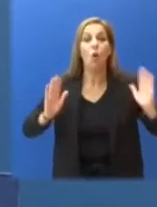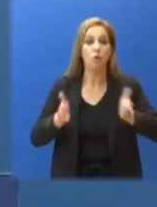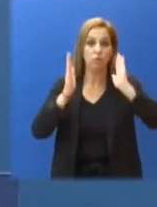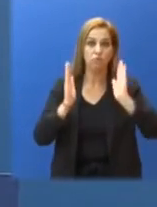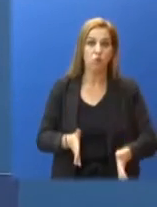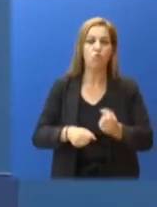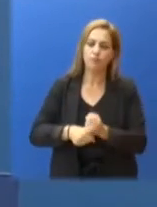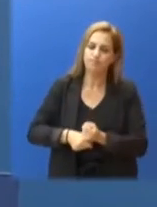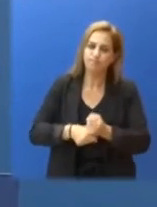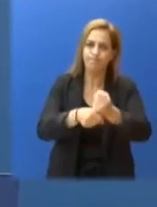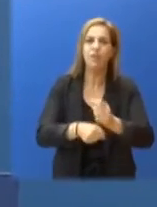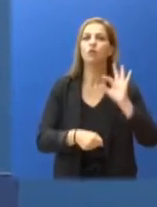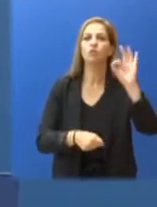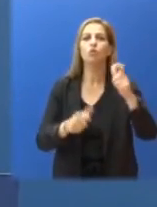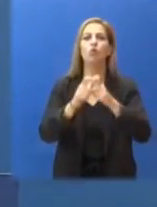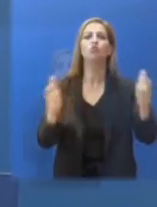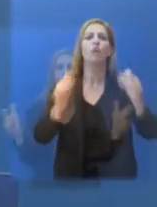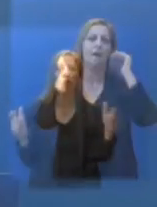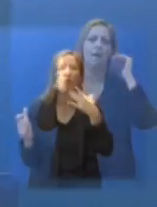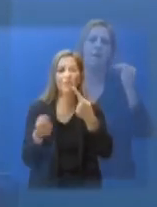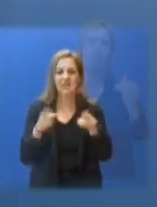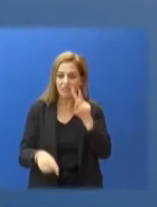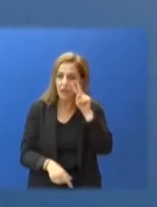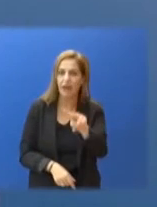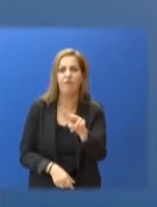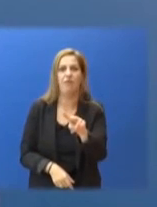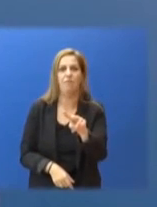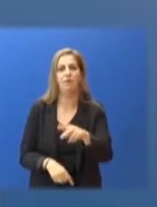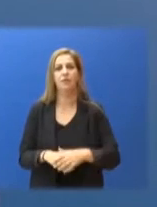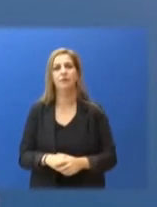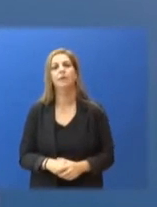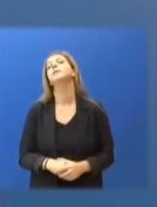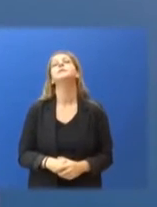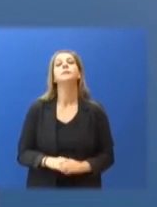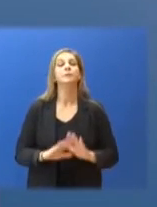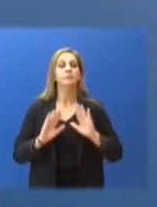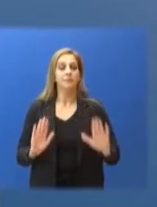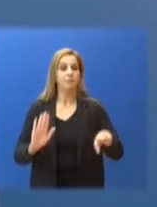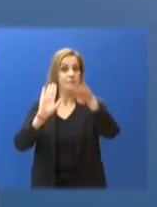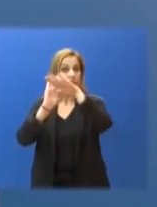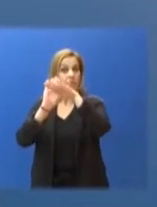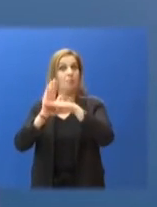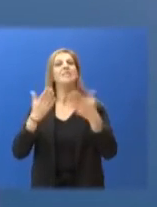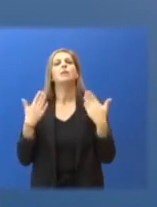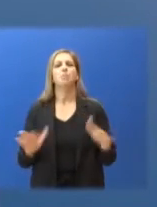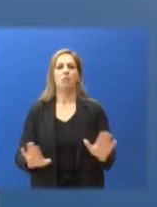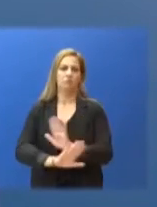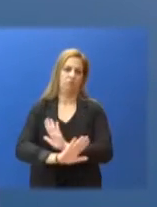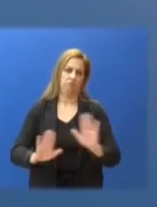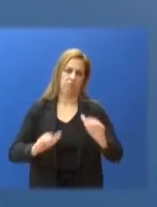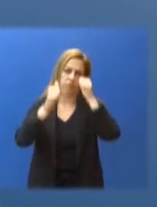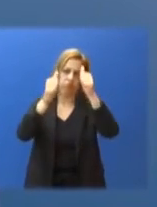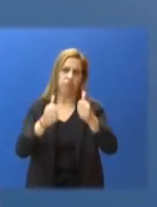προσπάθεια για το άνοιγμα των σχολείων και τη διαζώση της δασκαλίας. Τα μέτρα και οι πρόνοιες έχουν ανακοινωθεί και είναι απολύτως συγκεκριμένα.